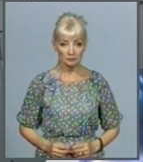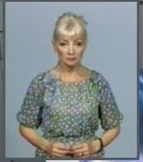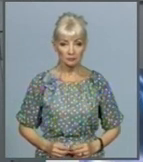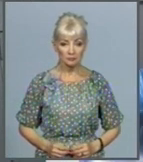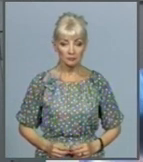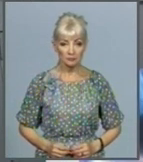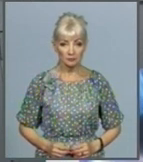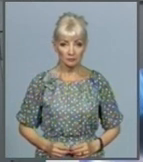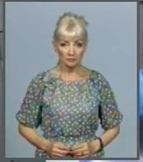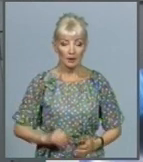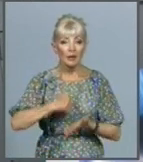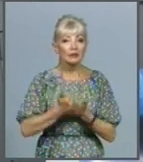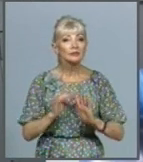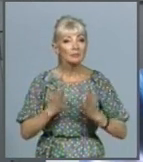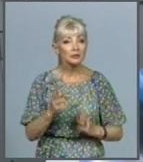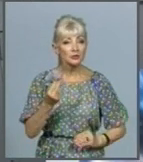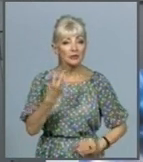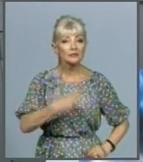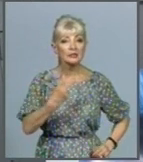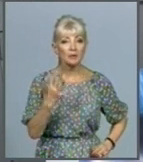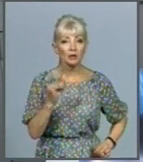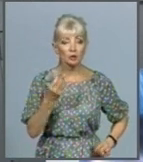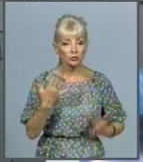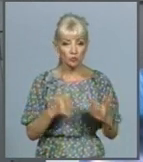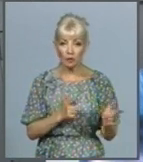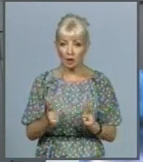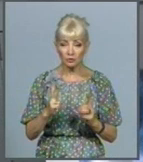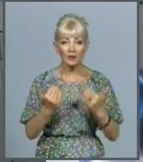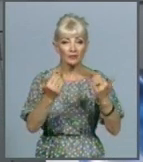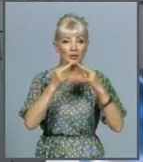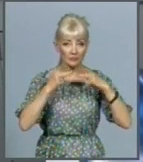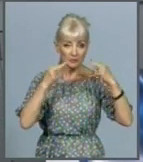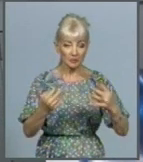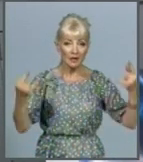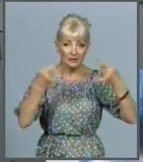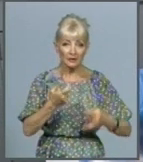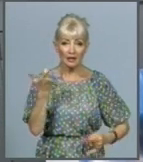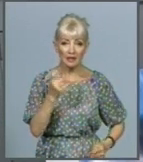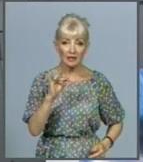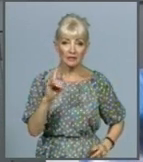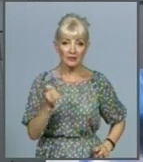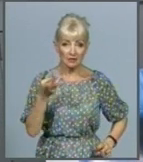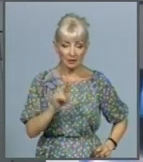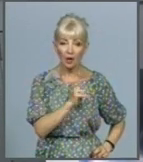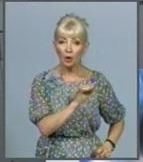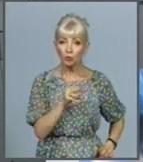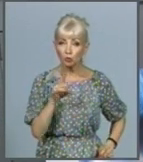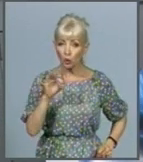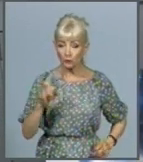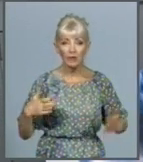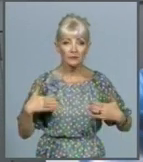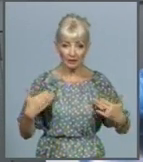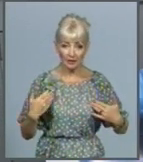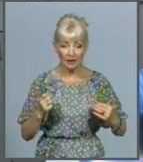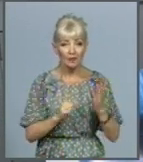Головні події четверга, 25 червня, вже зібрані та готові до вашої уваги. ефірі «Харківські звістя» у студії Генія Кутнова. Маю вітання. На початку